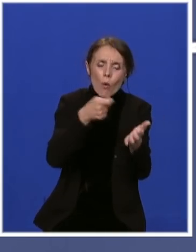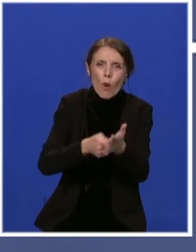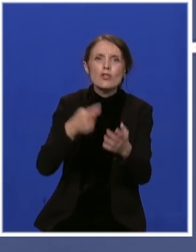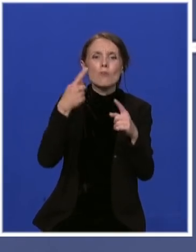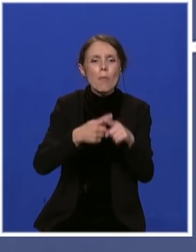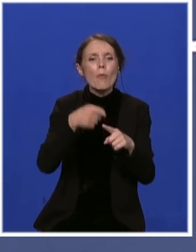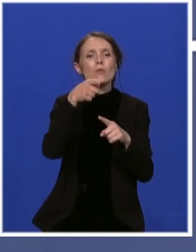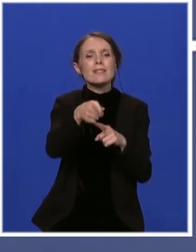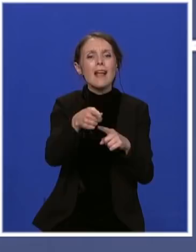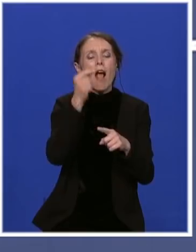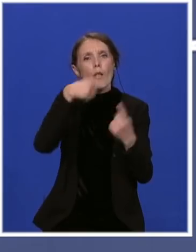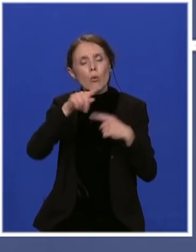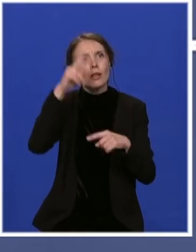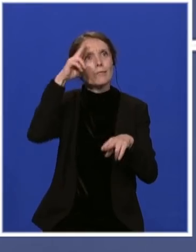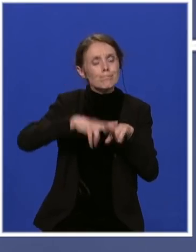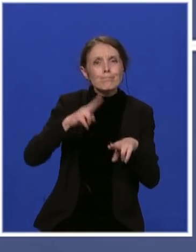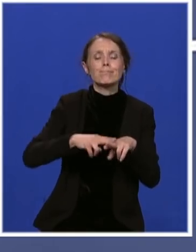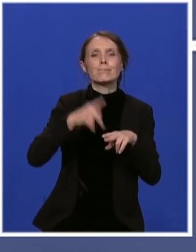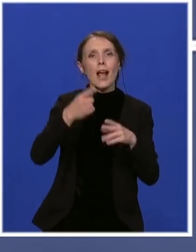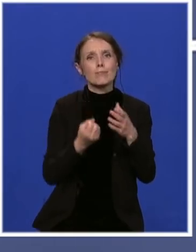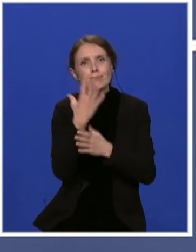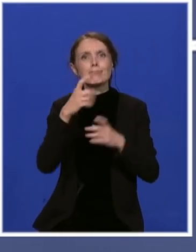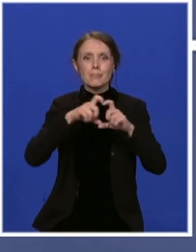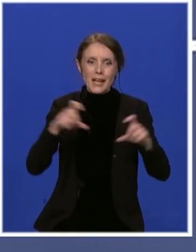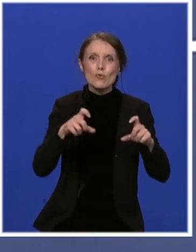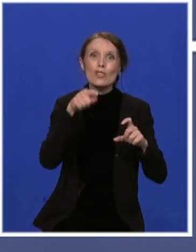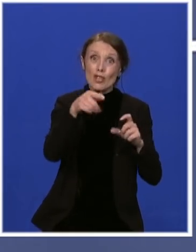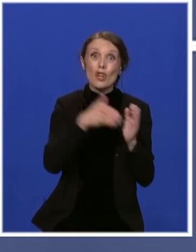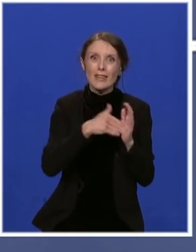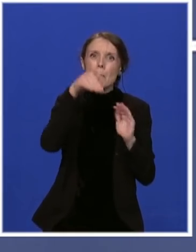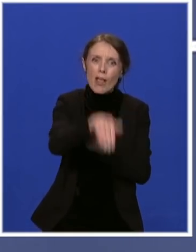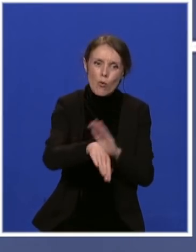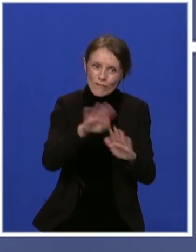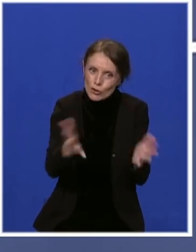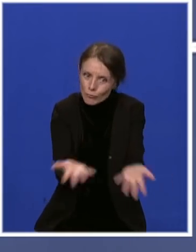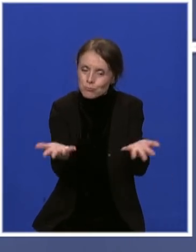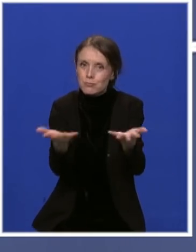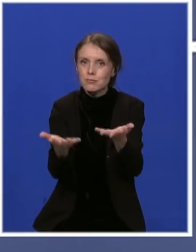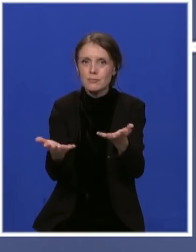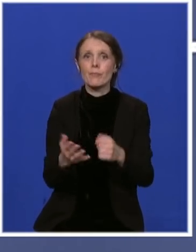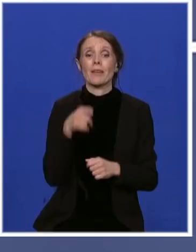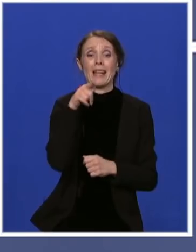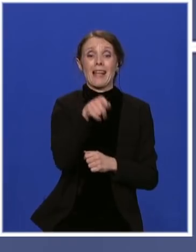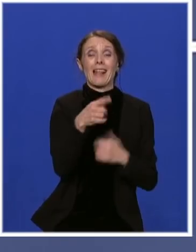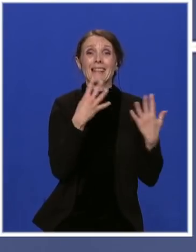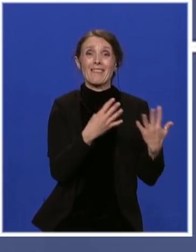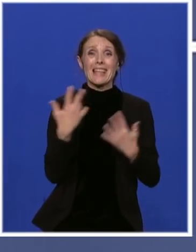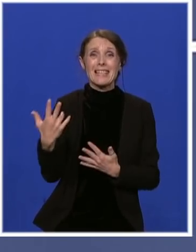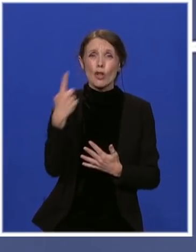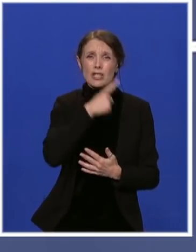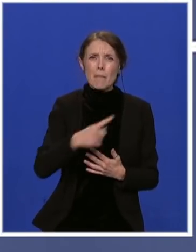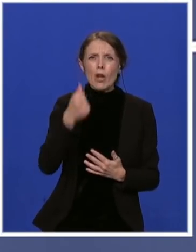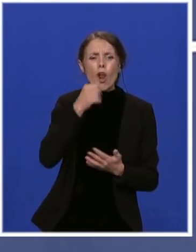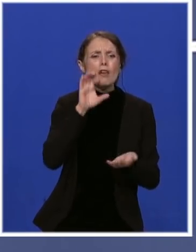utičemo u tim delovima Srbije. Također, ovo zašto će biti namenjenih 98 miliona za energetsku efikasnost,